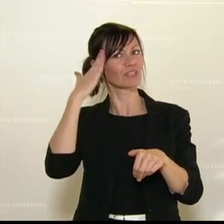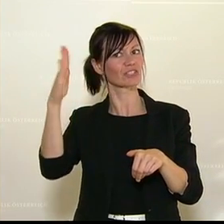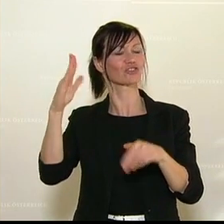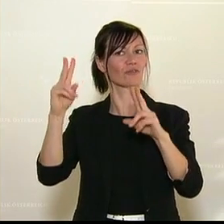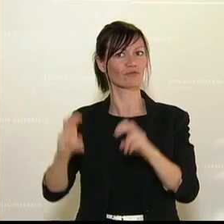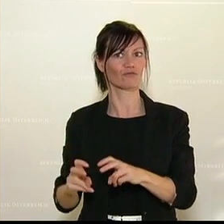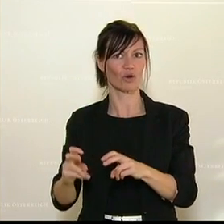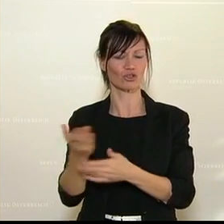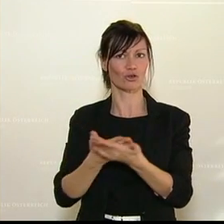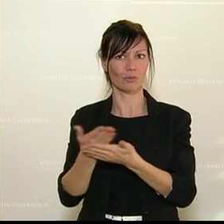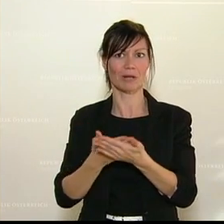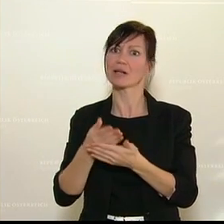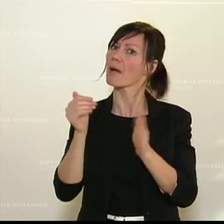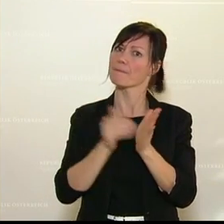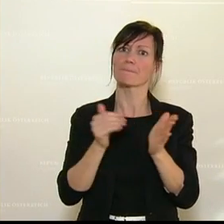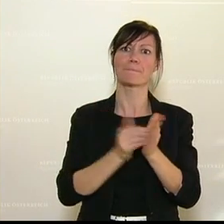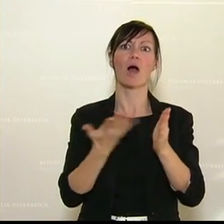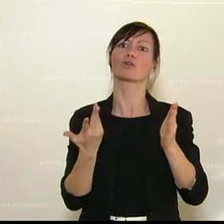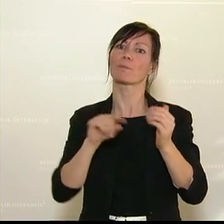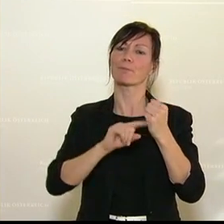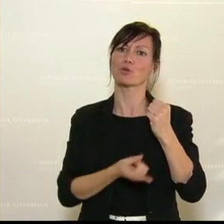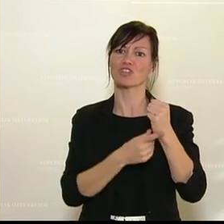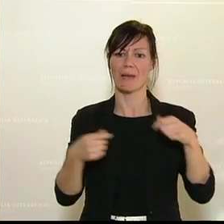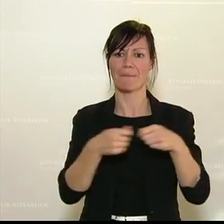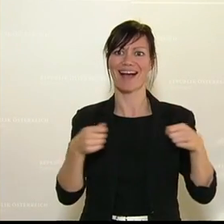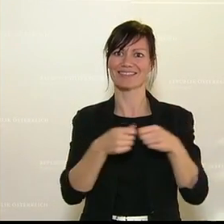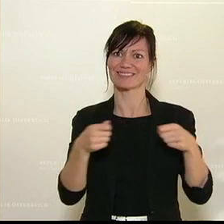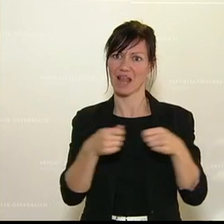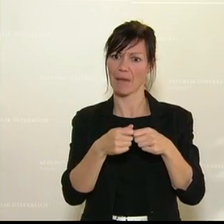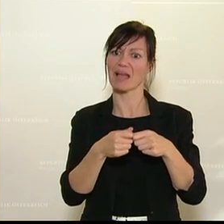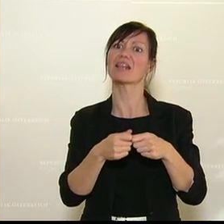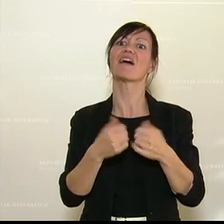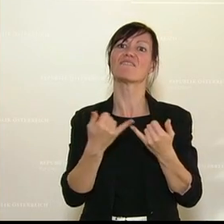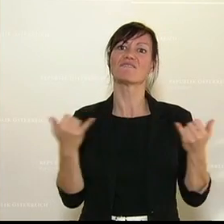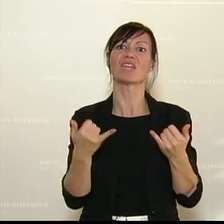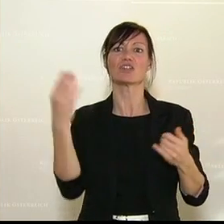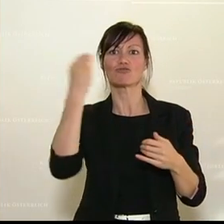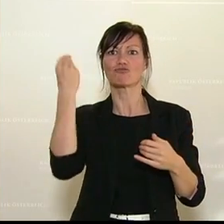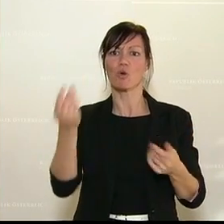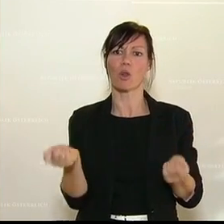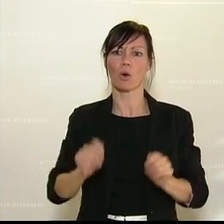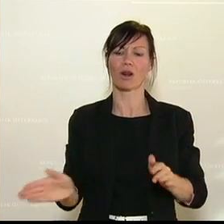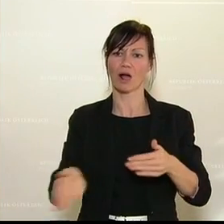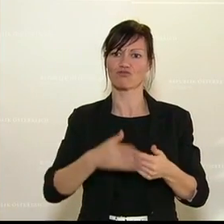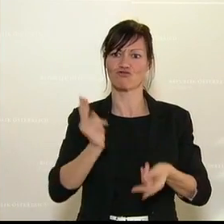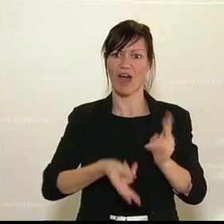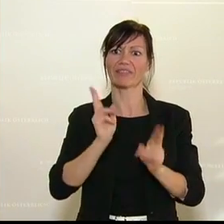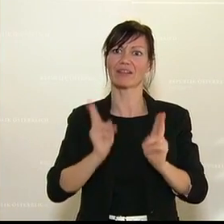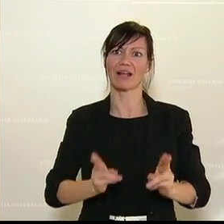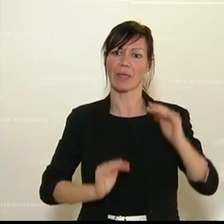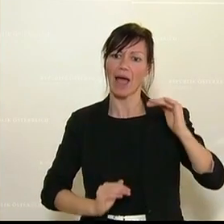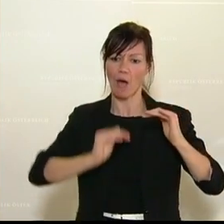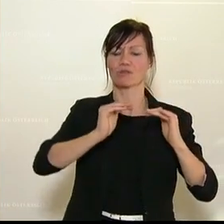Budgetmittel für Begleitmaßnahmen sicherzustellen, um mit diesen Maßnahmen die Folgeschäden des Schul-Lockdowns möglichst gering zu halten. Der